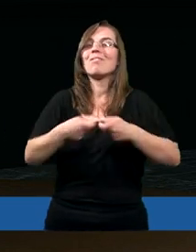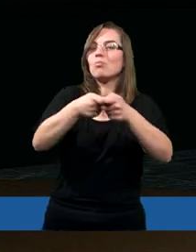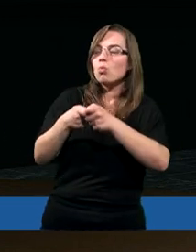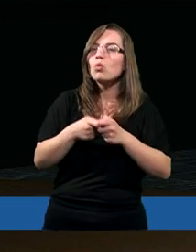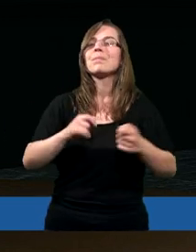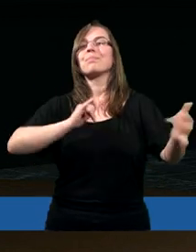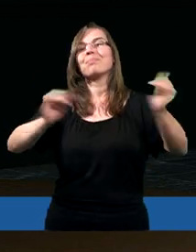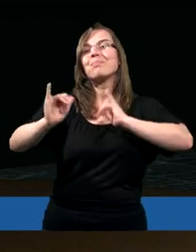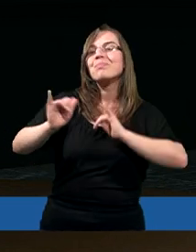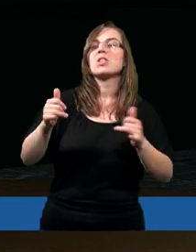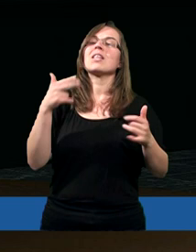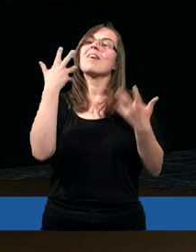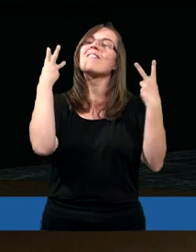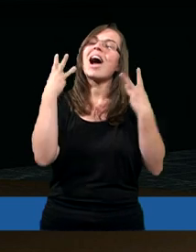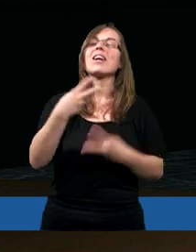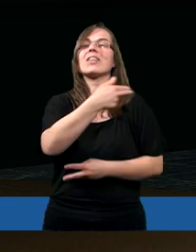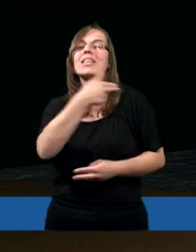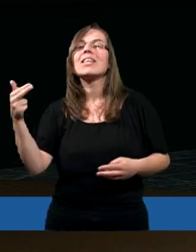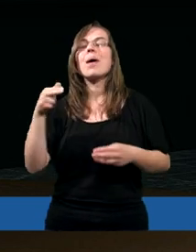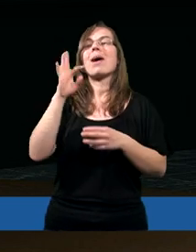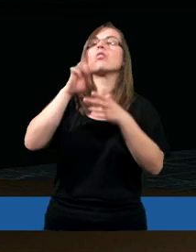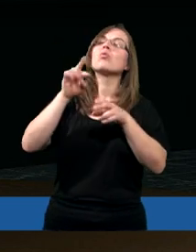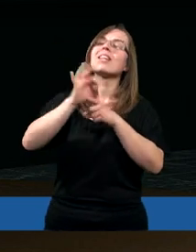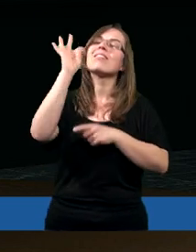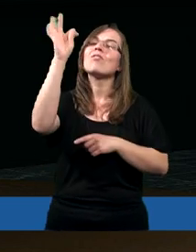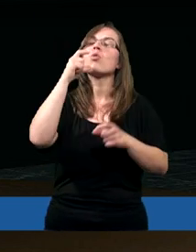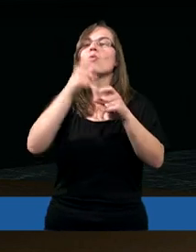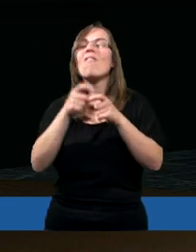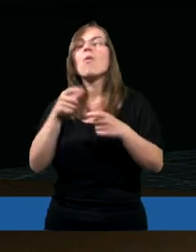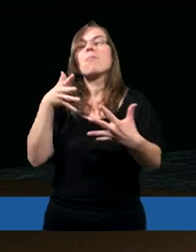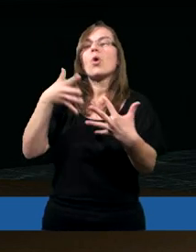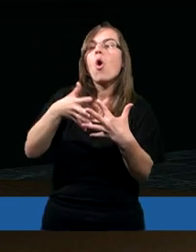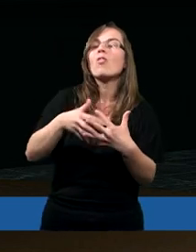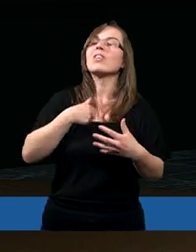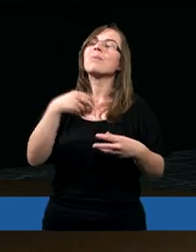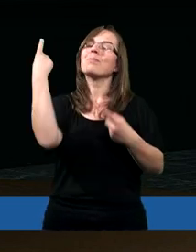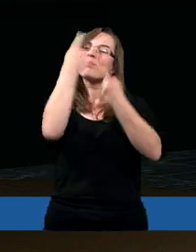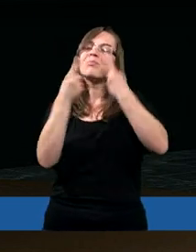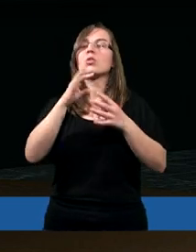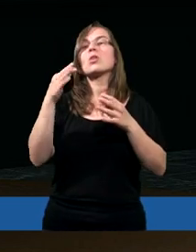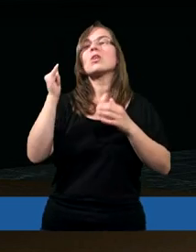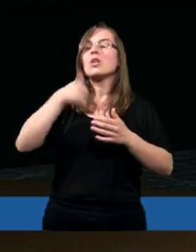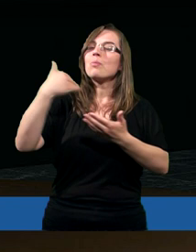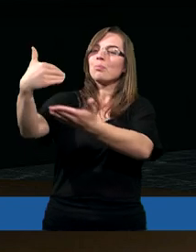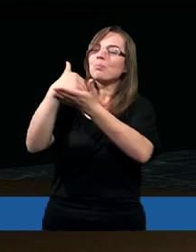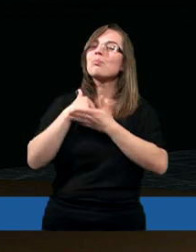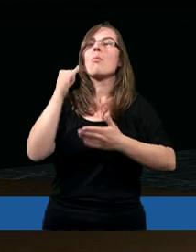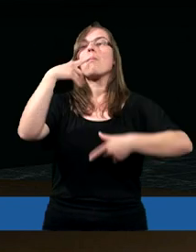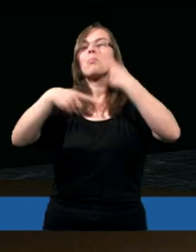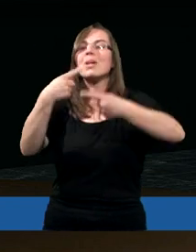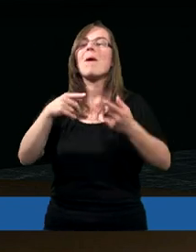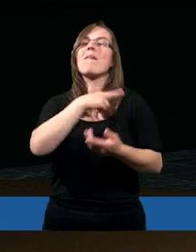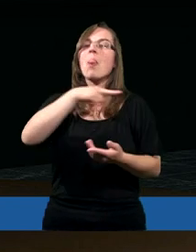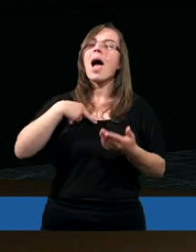rozmawiać o tak ważnym temacie, jakim jest Twoje Słowo, jakim są proroctwa. Prosimy, Ty przemawiaj przez nasze